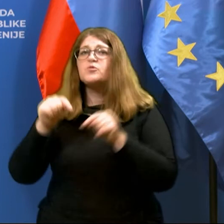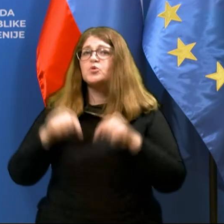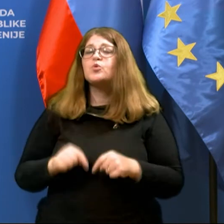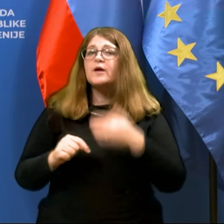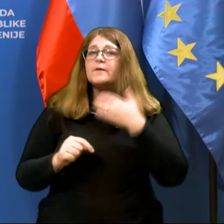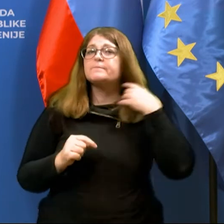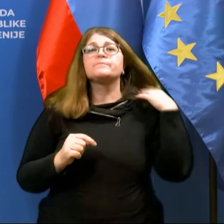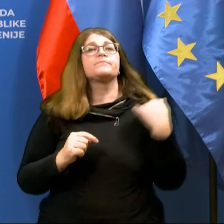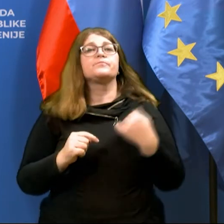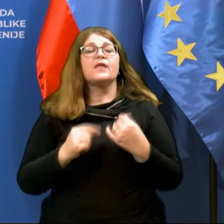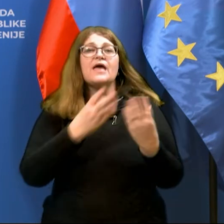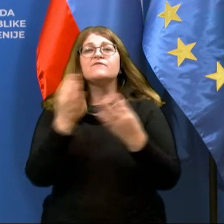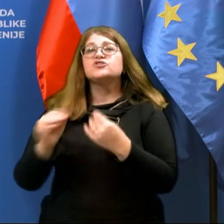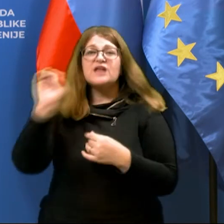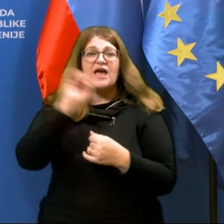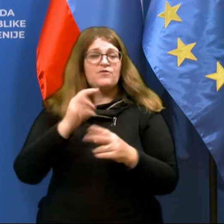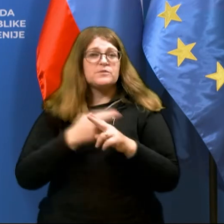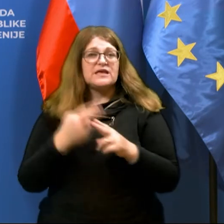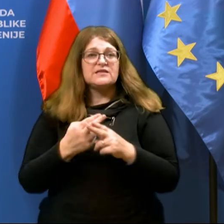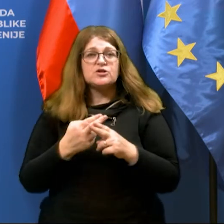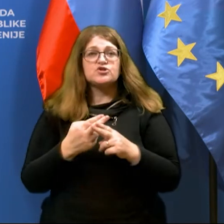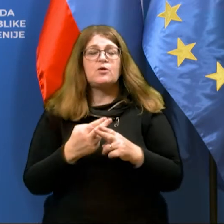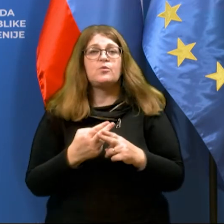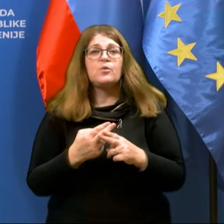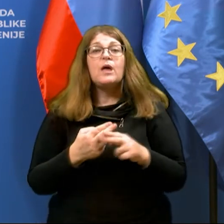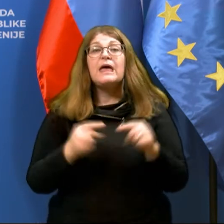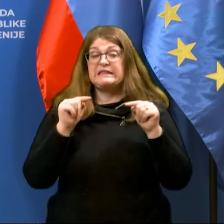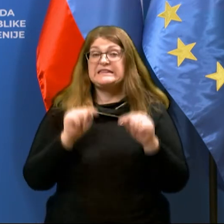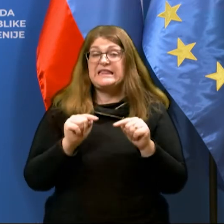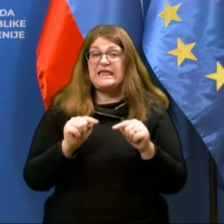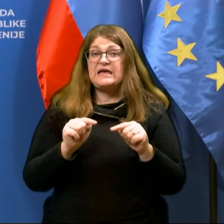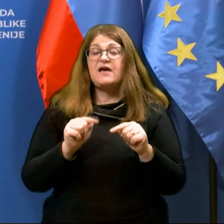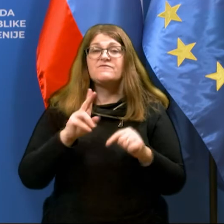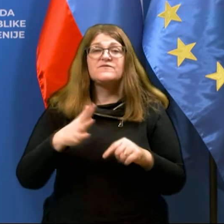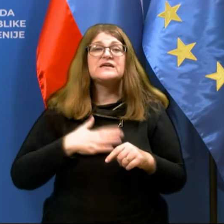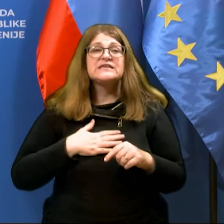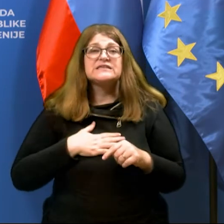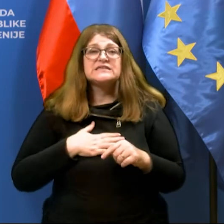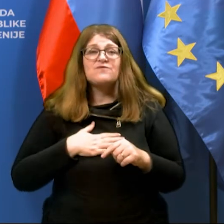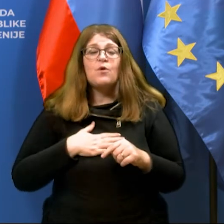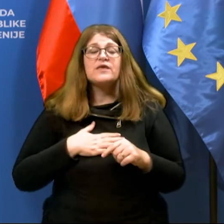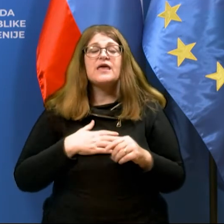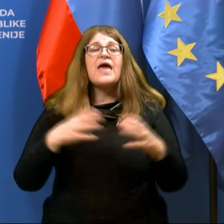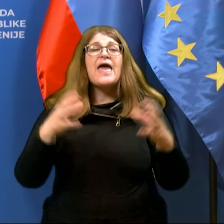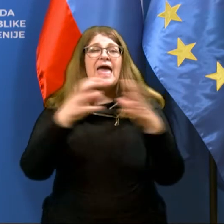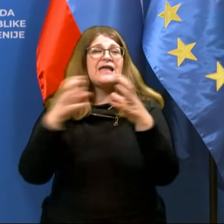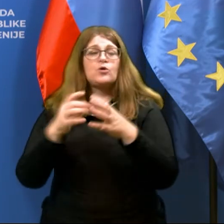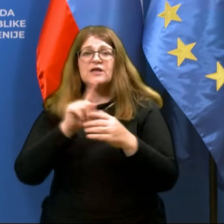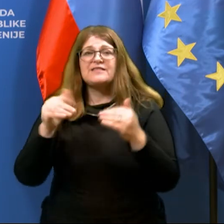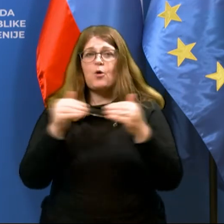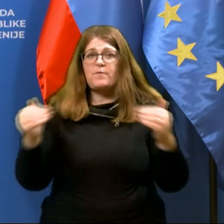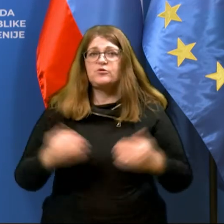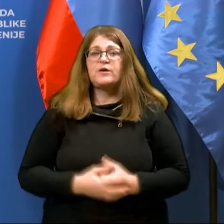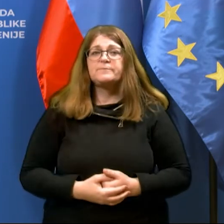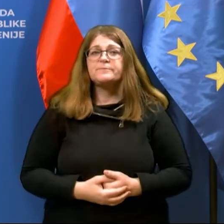ste slišali, večina evropskih držav v tem trenutku tega v svojih administrativnih enotah ne omejuje.